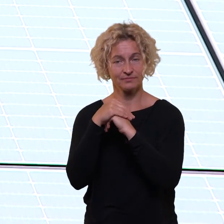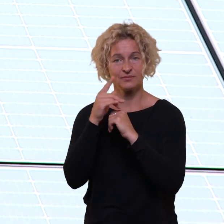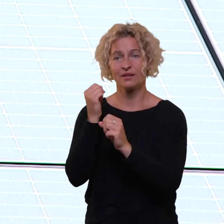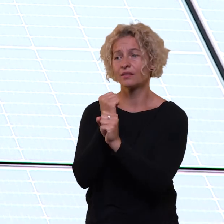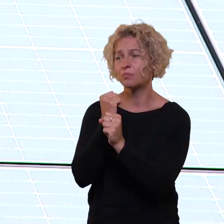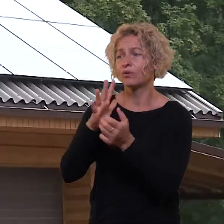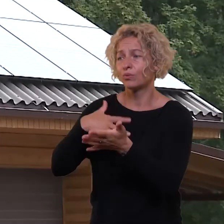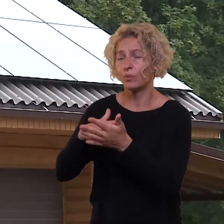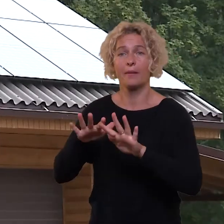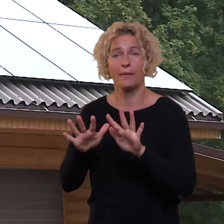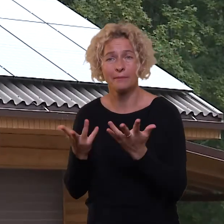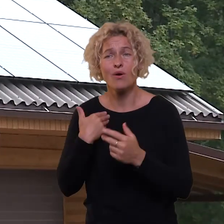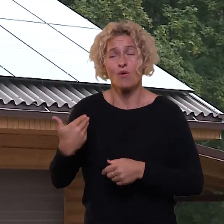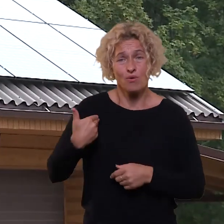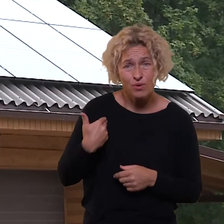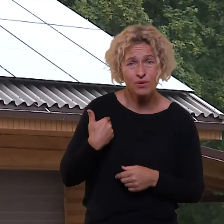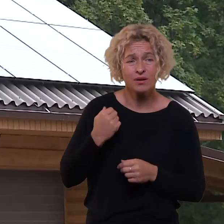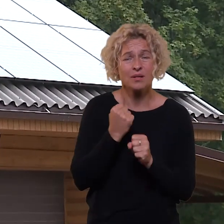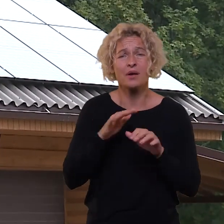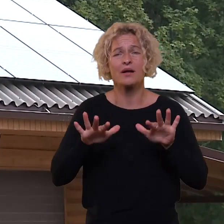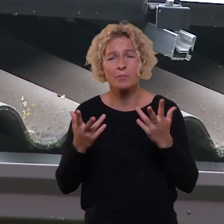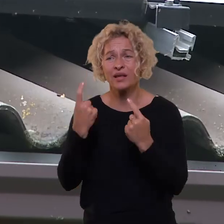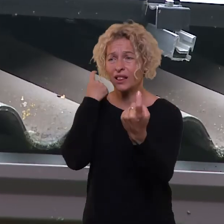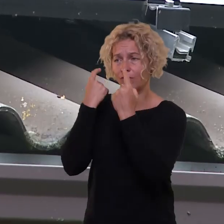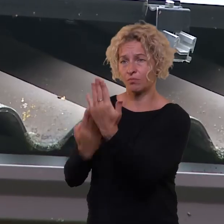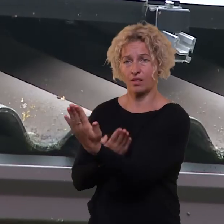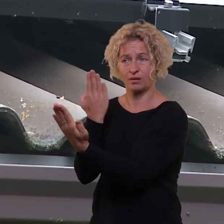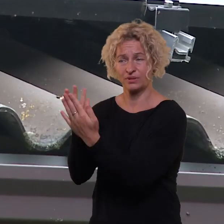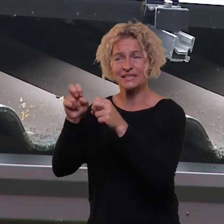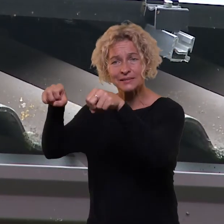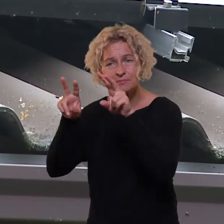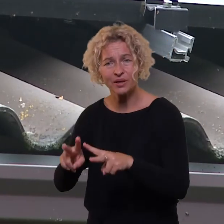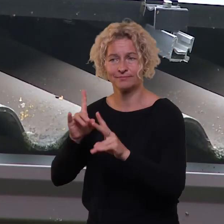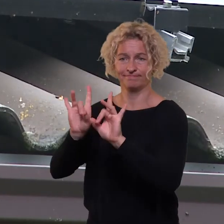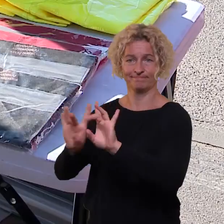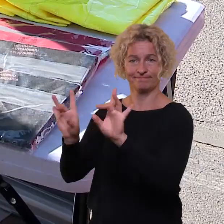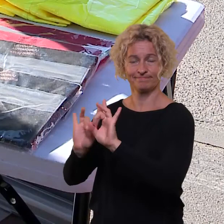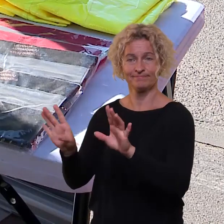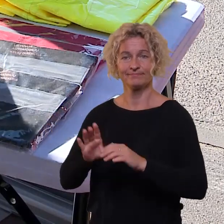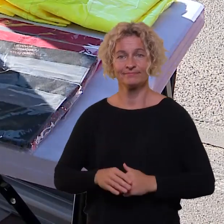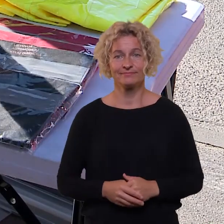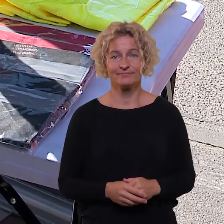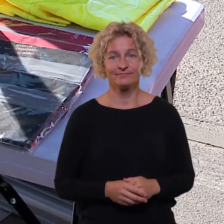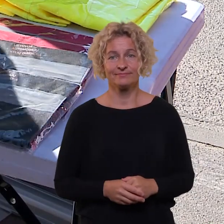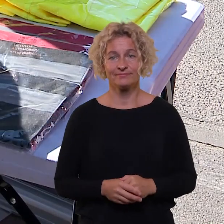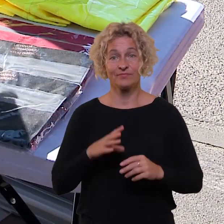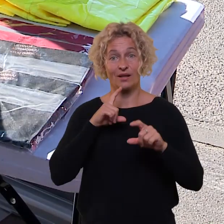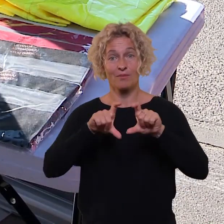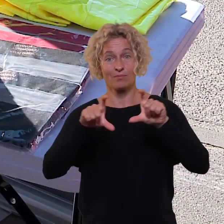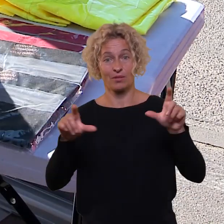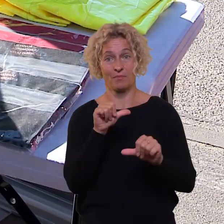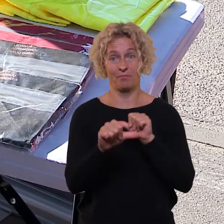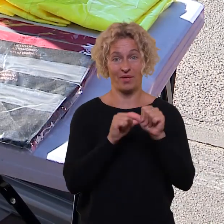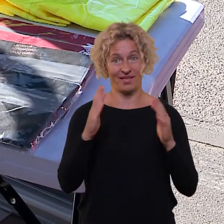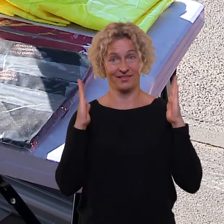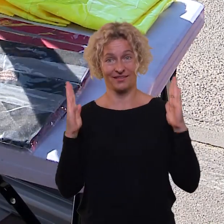daryti, norint įsirengti tokią elektrinę namuose, informacija pateikia specialistai. Mokslo metai tampa iššūkiu